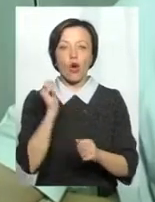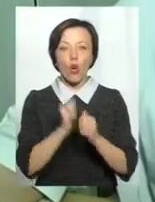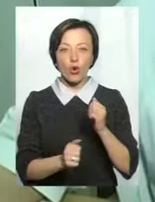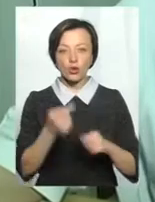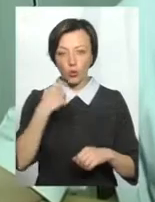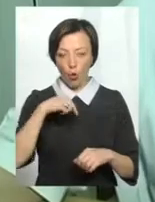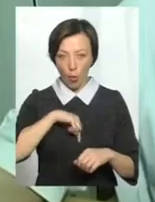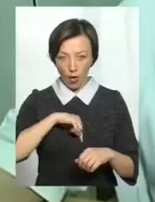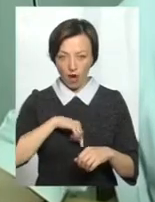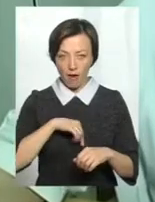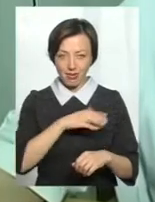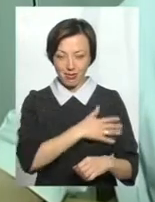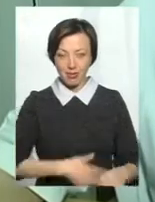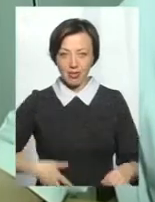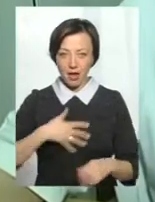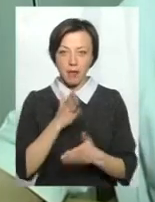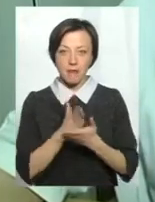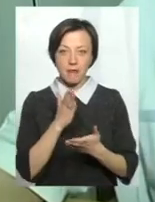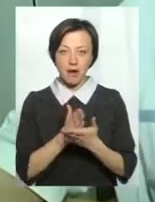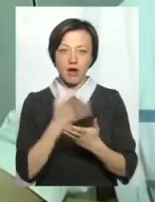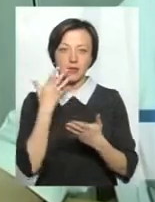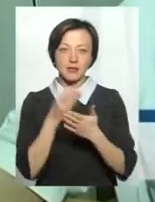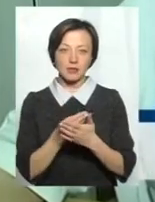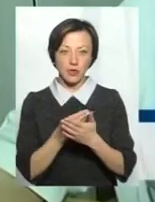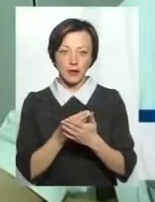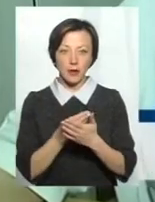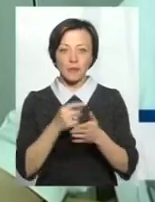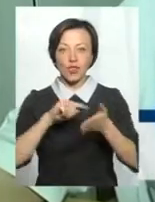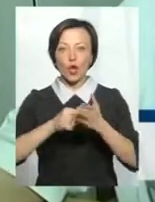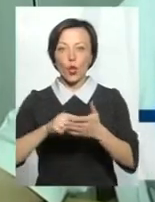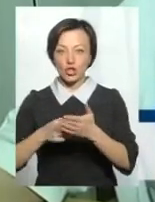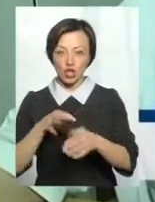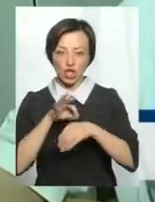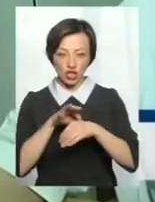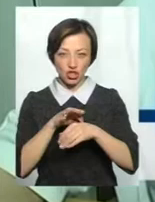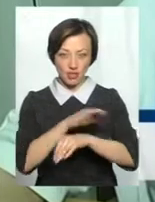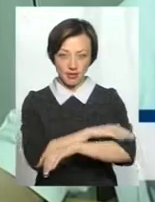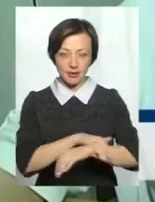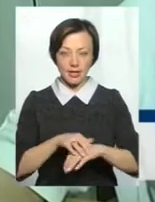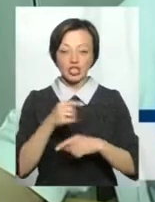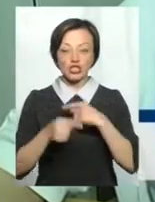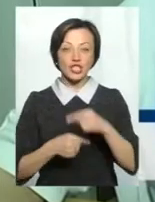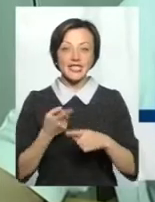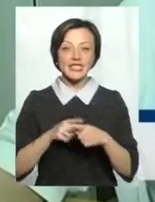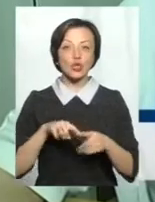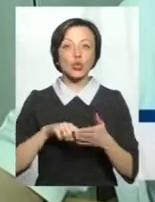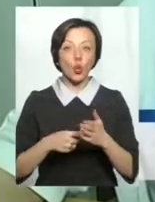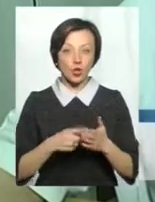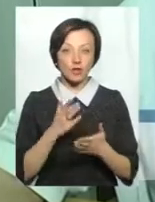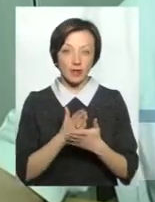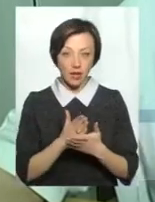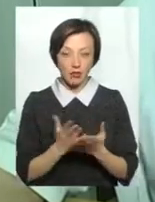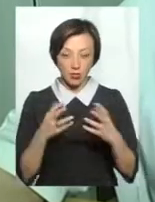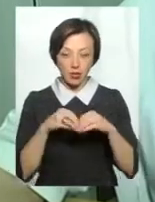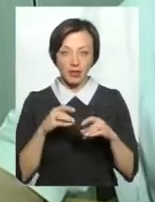має своє представництво в акупунктурних точках на шкірі. Саме через ці точки, які являють собою